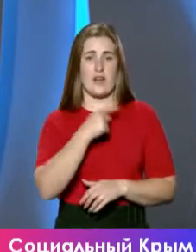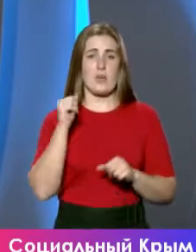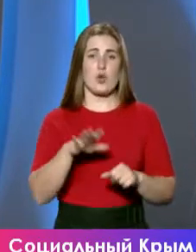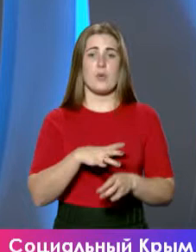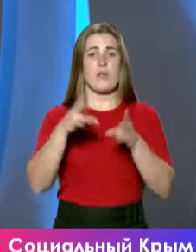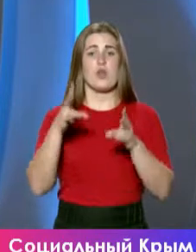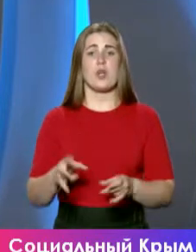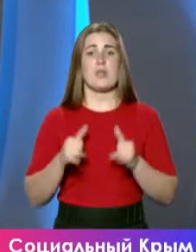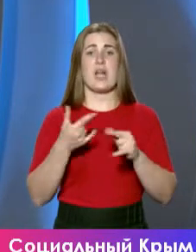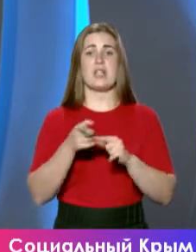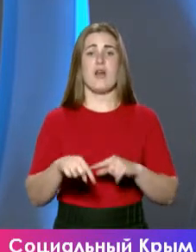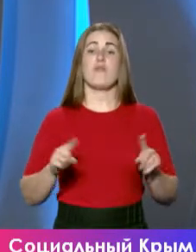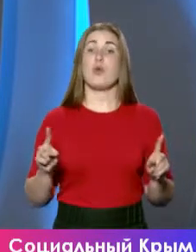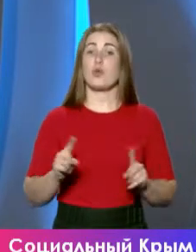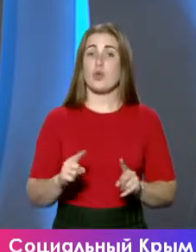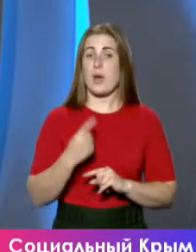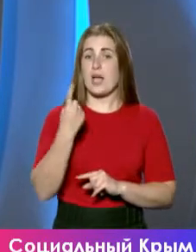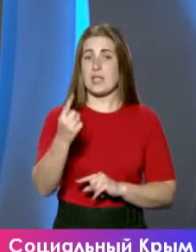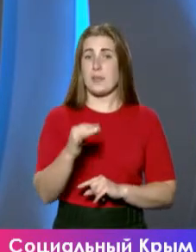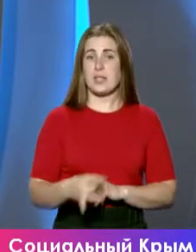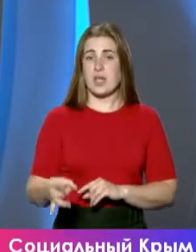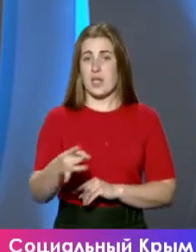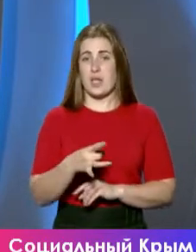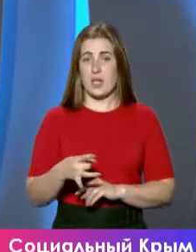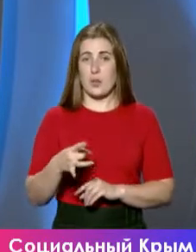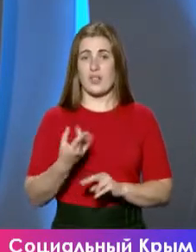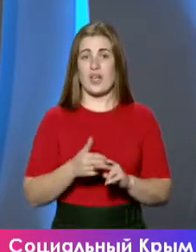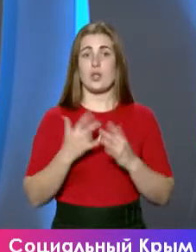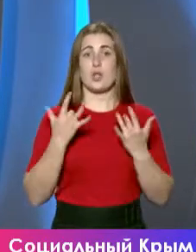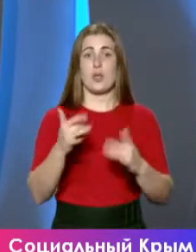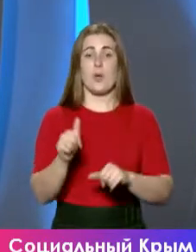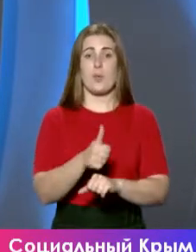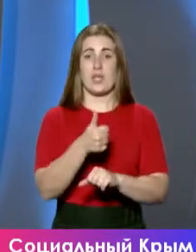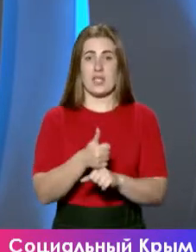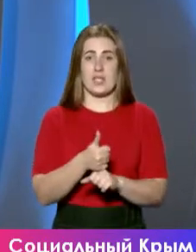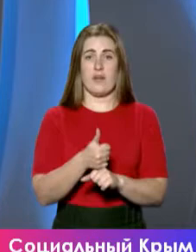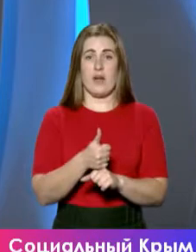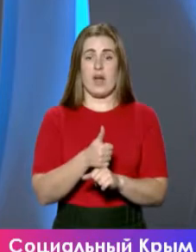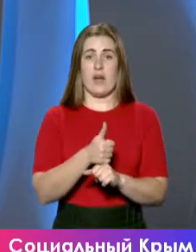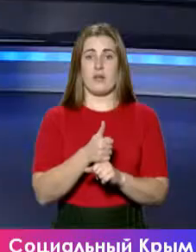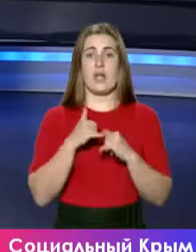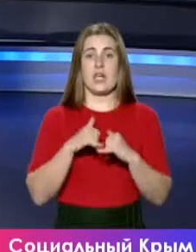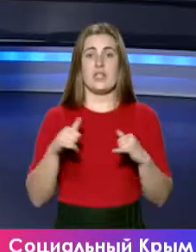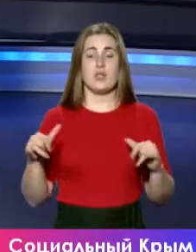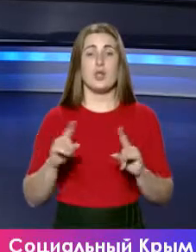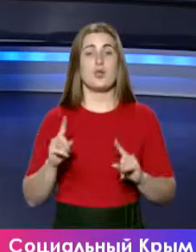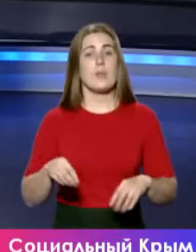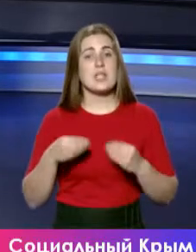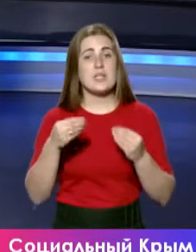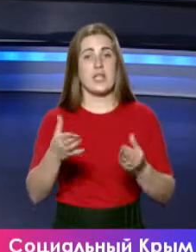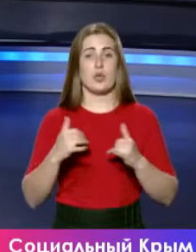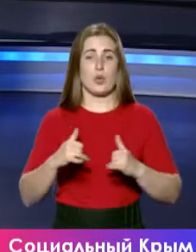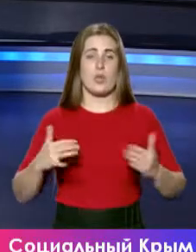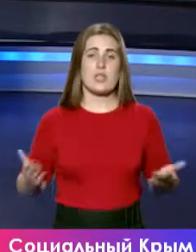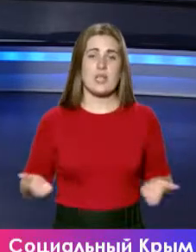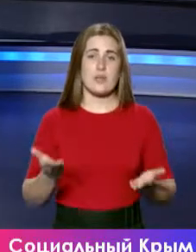ущерб для того, чтобы одни из регионов, которые требуют приоритетного, скажем так, развития, чтобы какой-то дать рост, толчок